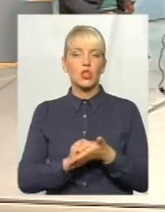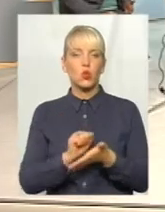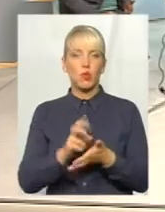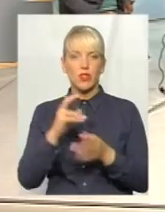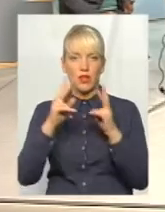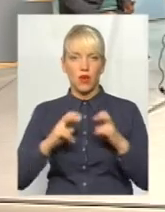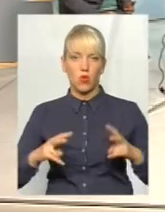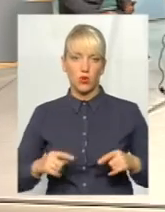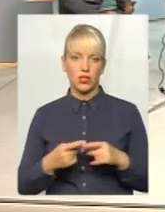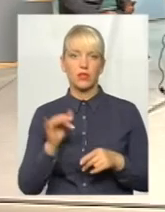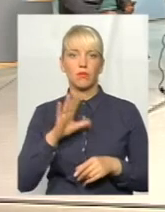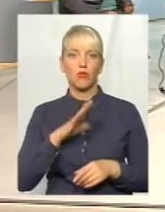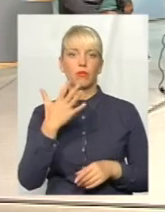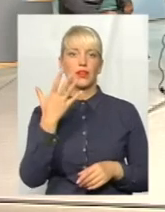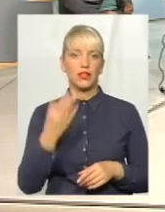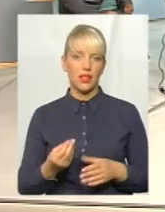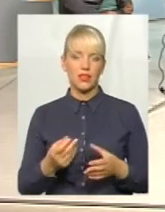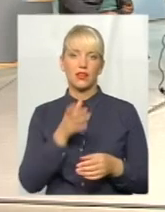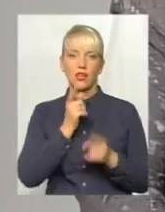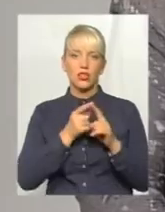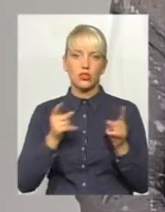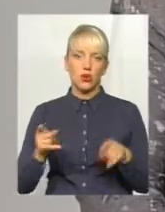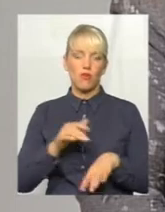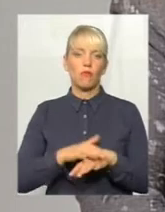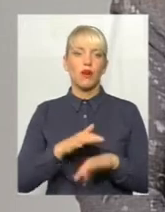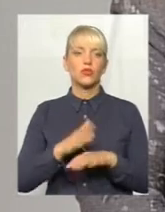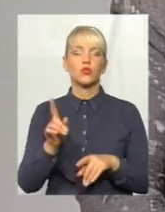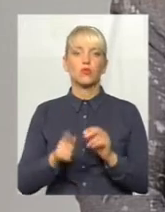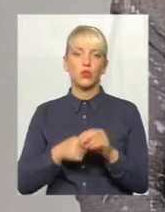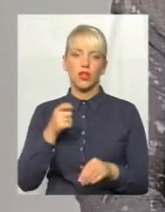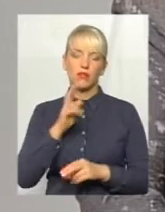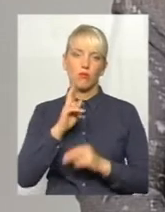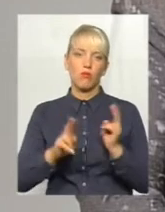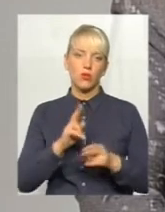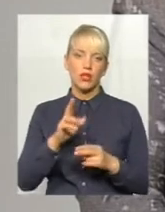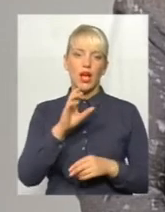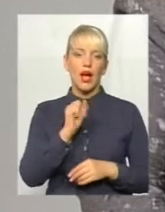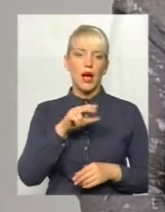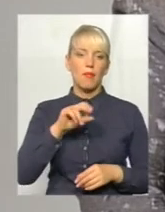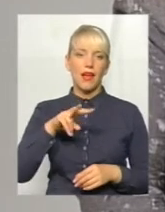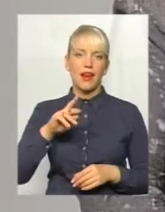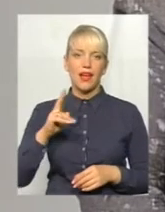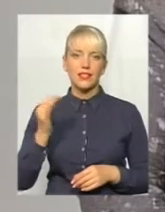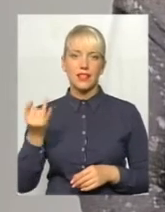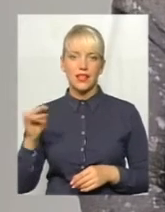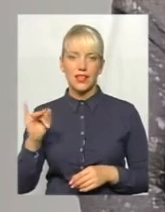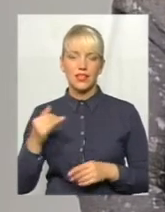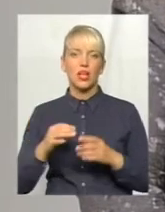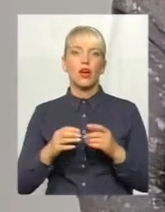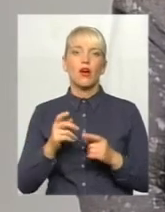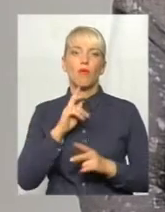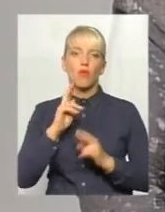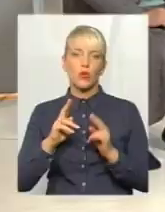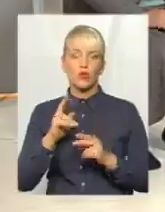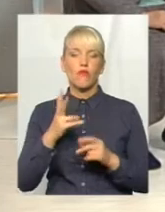'ятидельний срок банку подати позов до апеляційного суду. Але банк не подає позову до